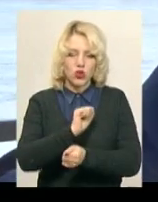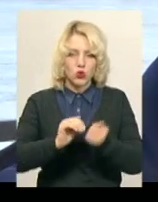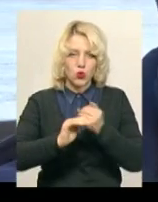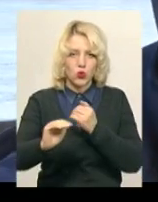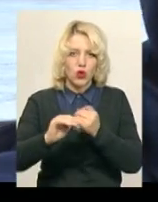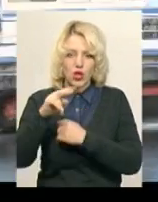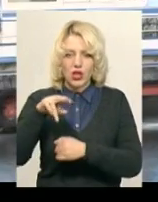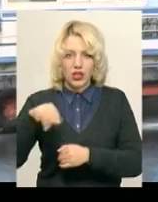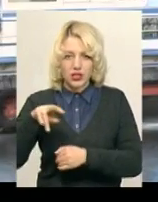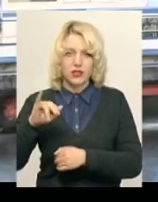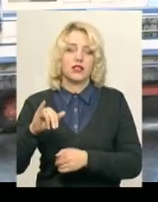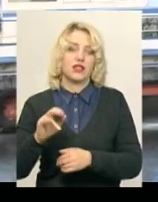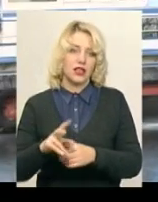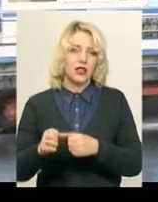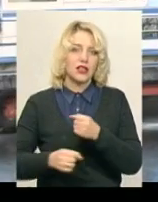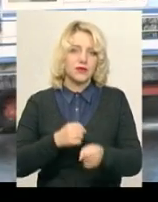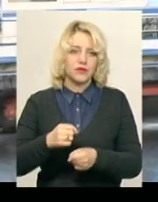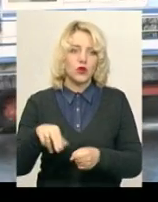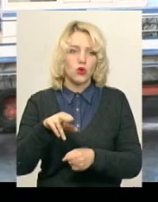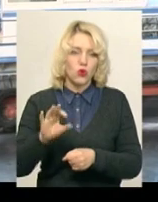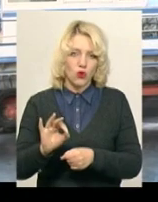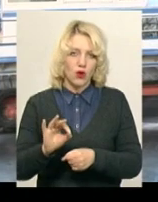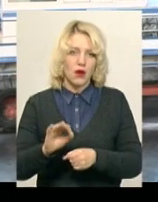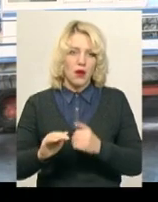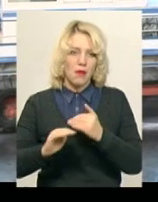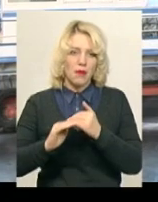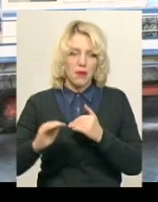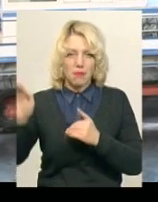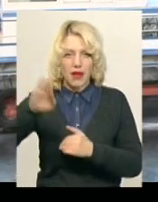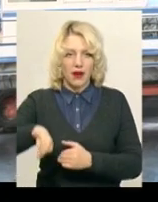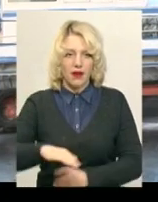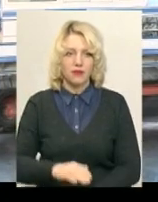діставатися берега. Світлана Поробок, Дем'ян Сегольник, новини Поділя Центр.